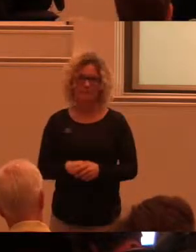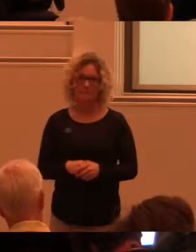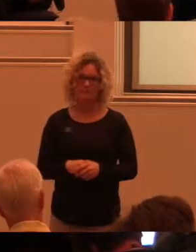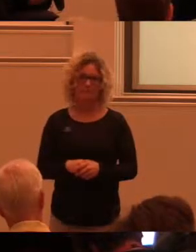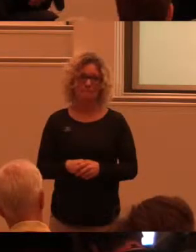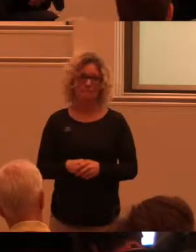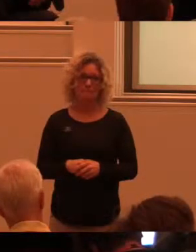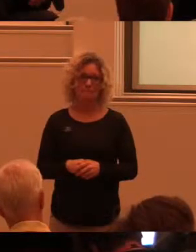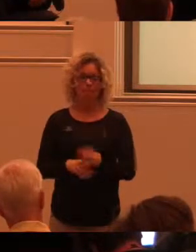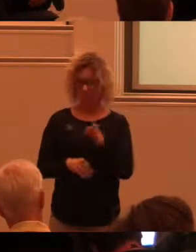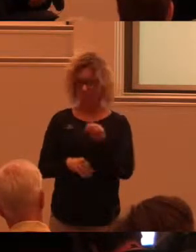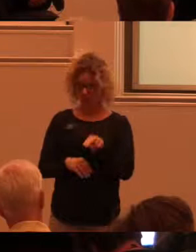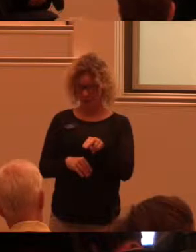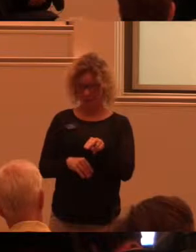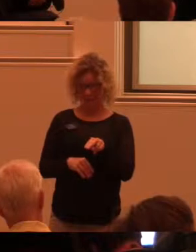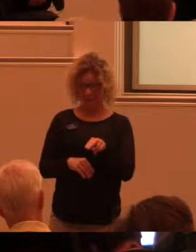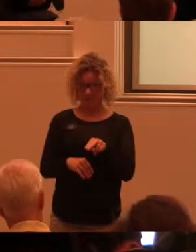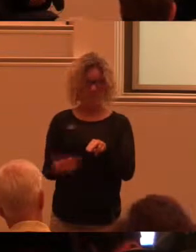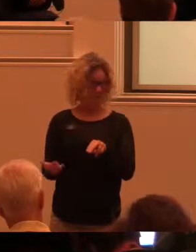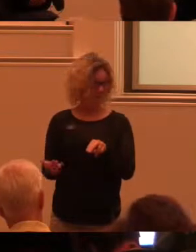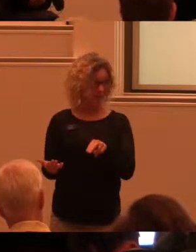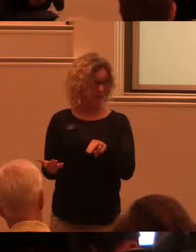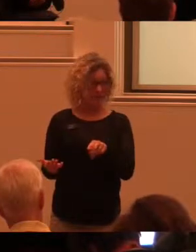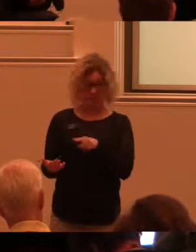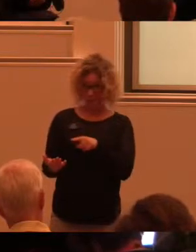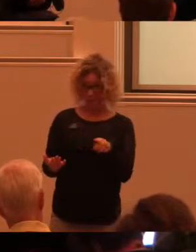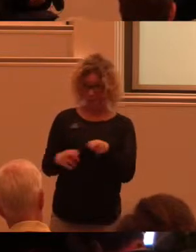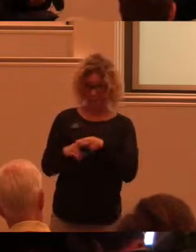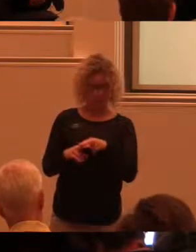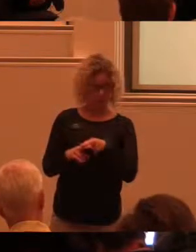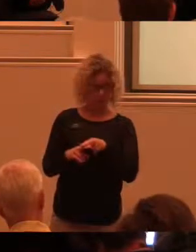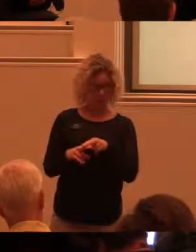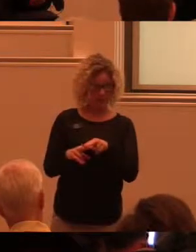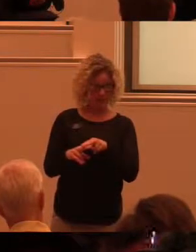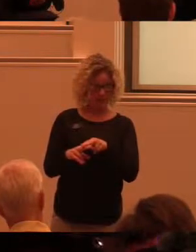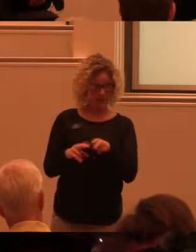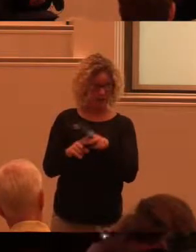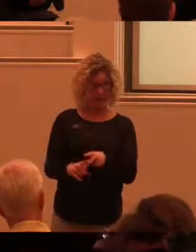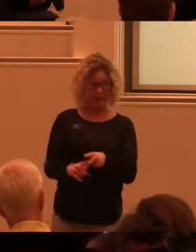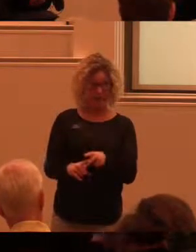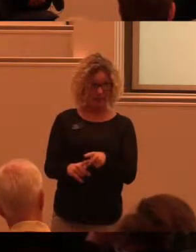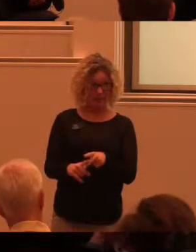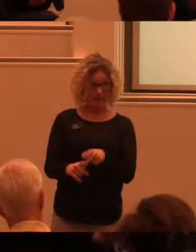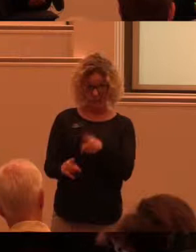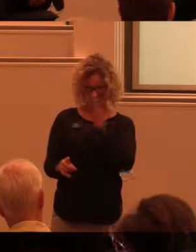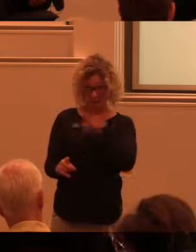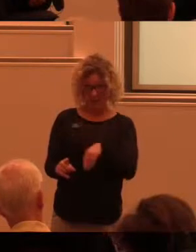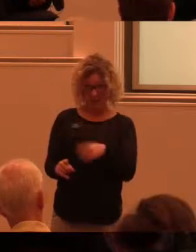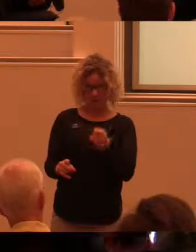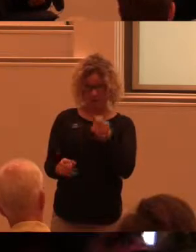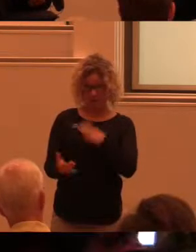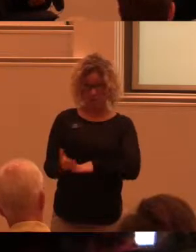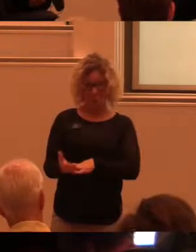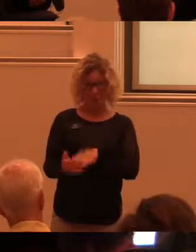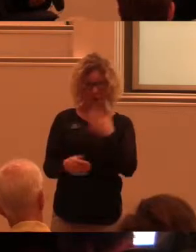Apropå FN, ni känner väl alla till att för någon månad